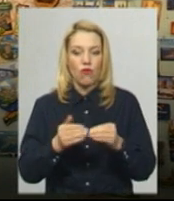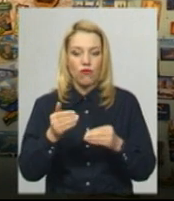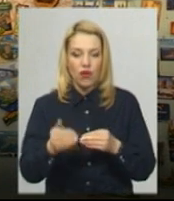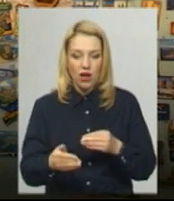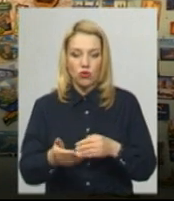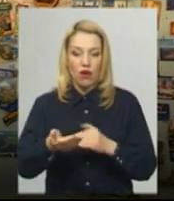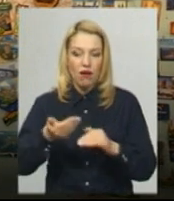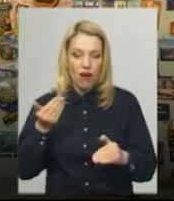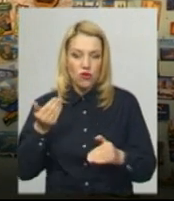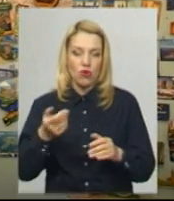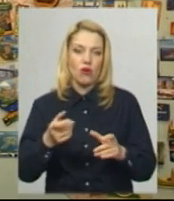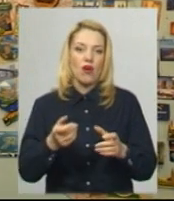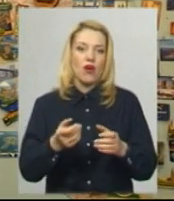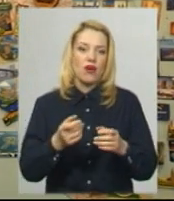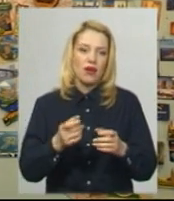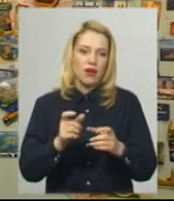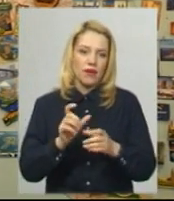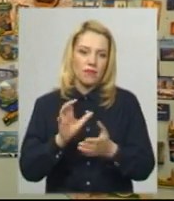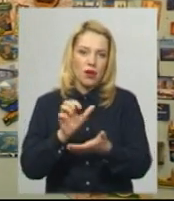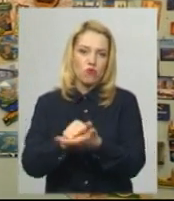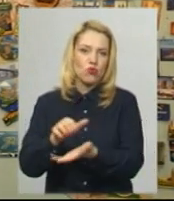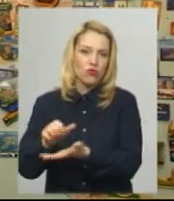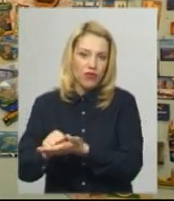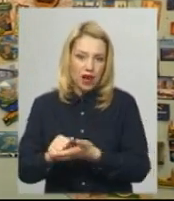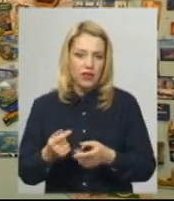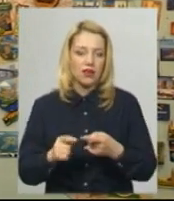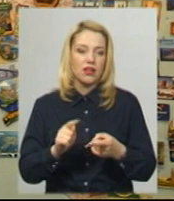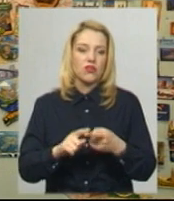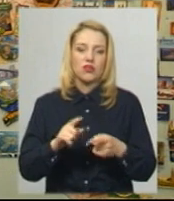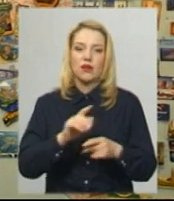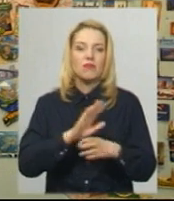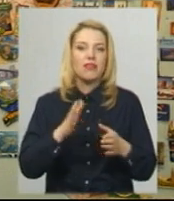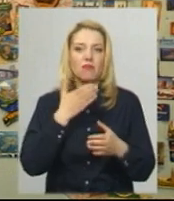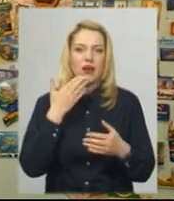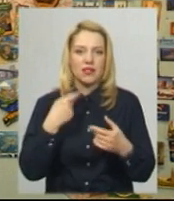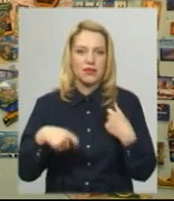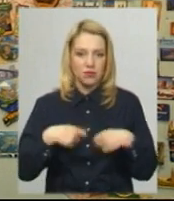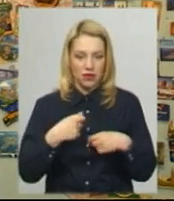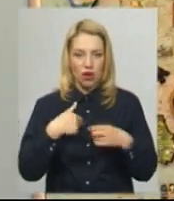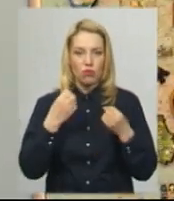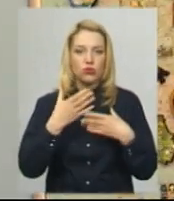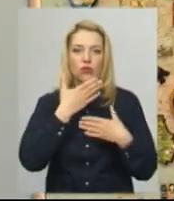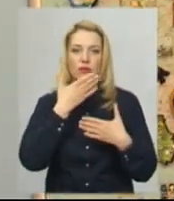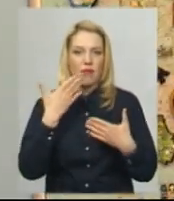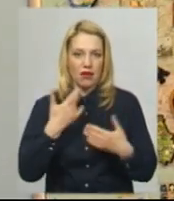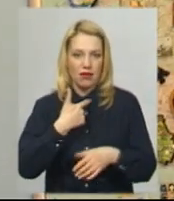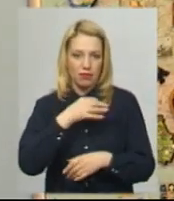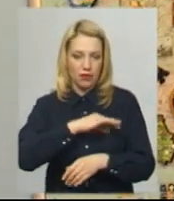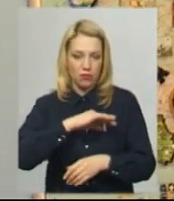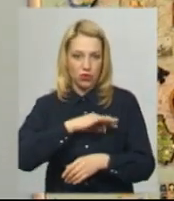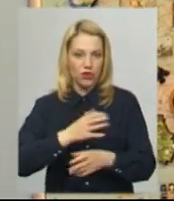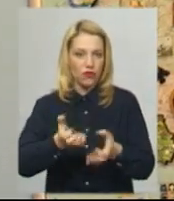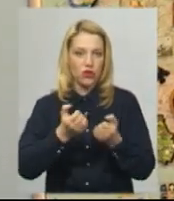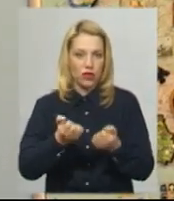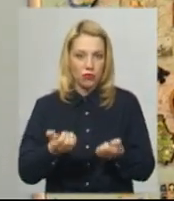в період карантину, звісно, ми не то, щоб сказати, що ми терпимо якісь збитки, ми недоотримуємо прибутки. Більшість туристів,